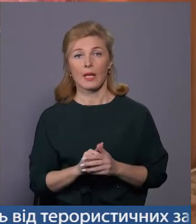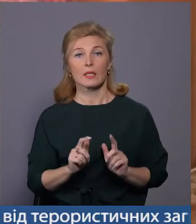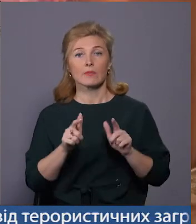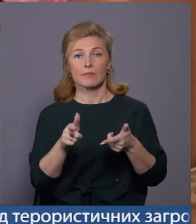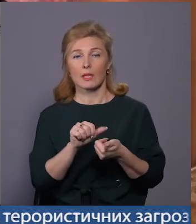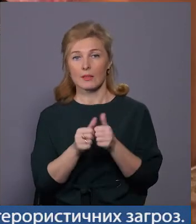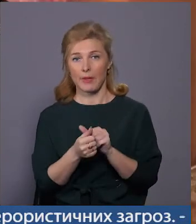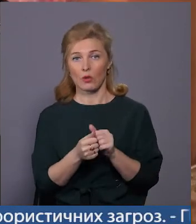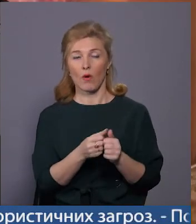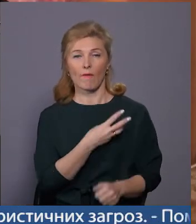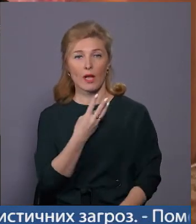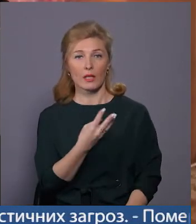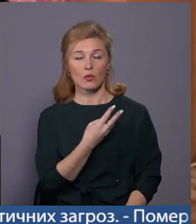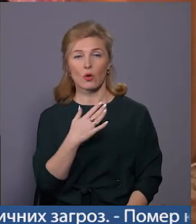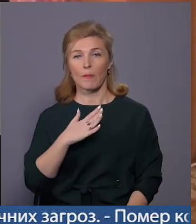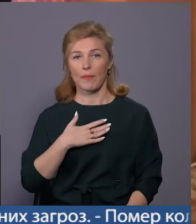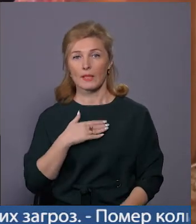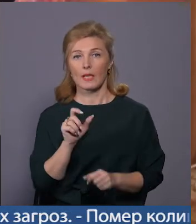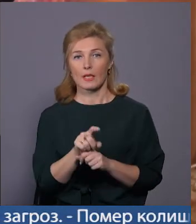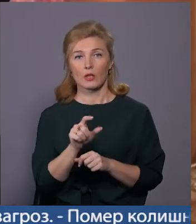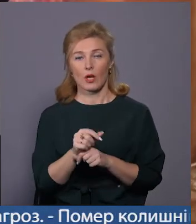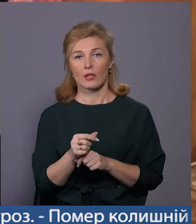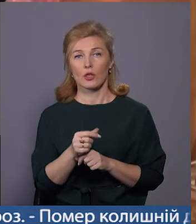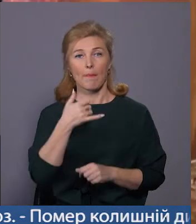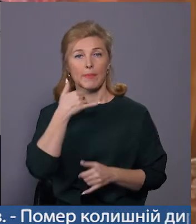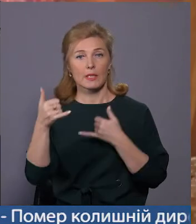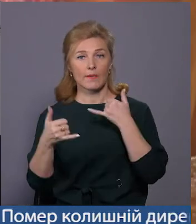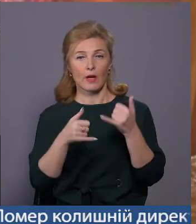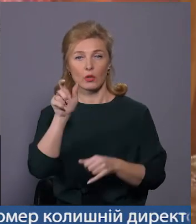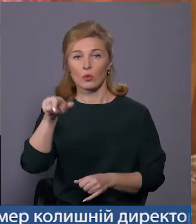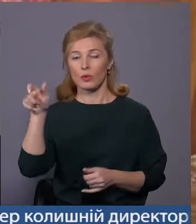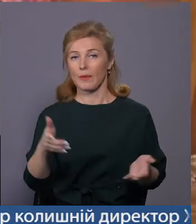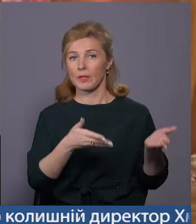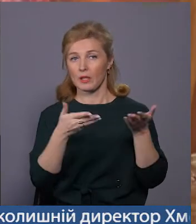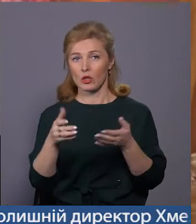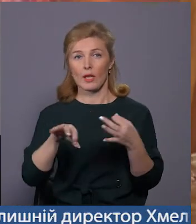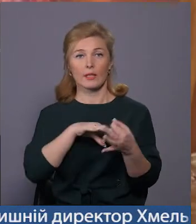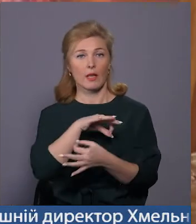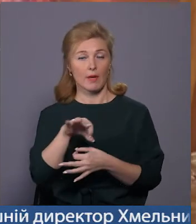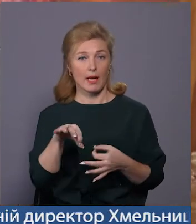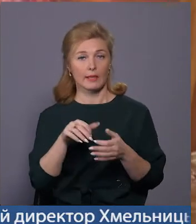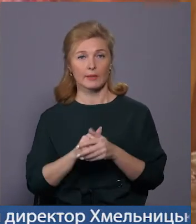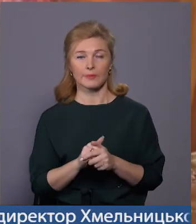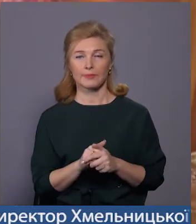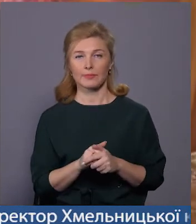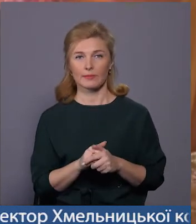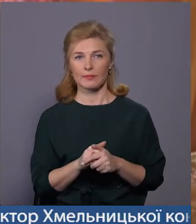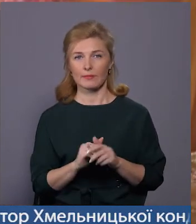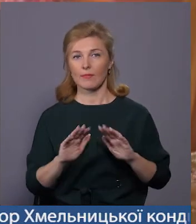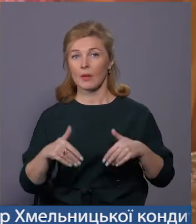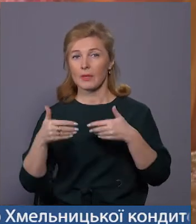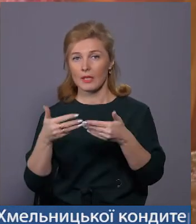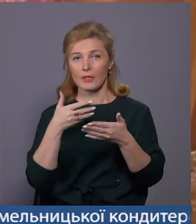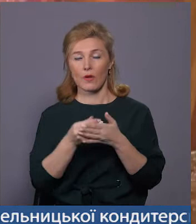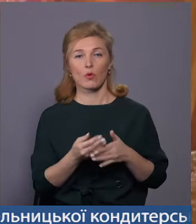волонтерам. Моя задача – прозванити людей, приглашати їх на проєкти, пропонувати свою